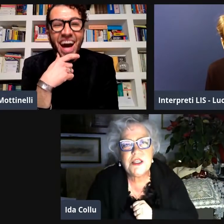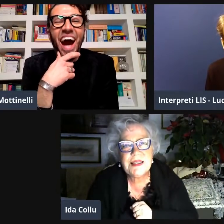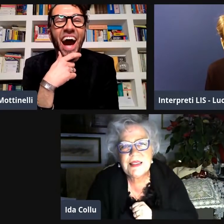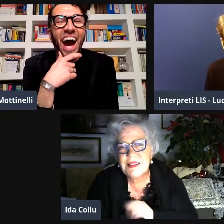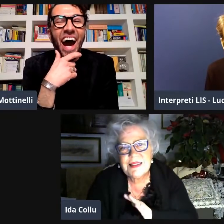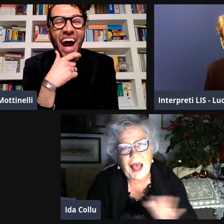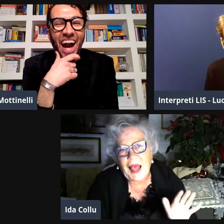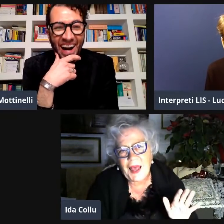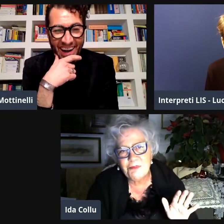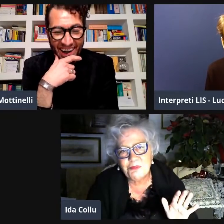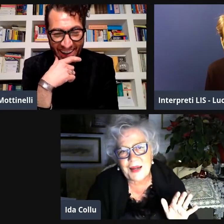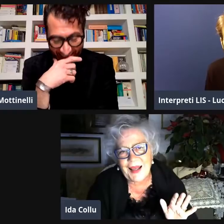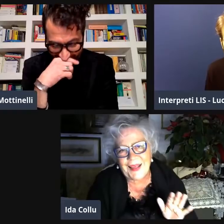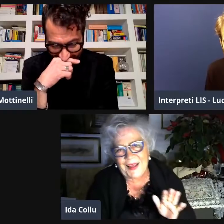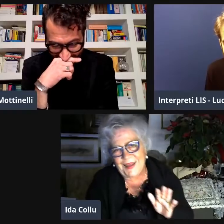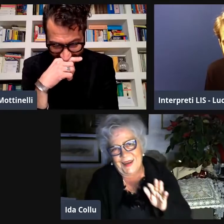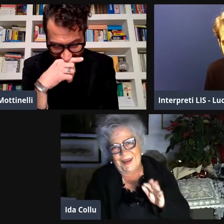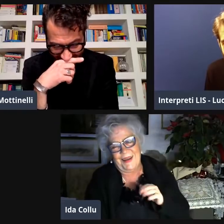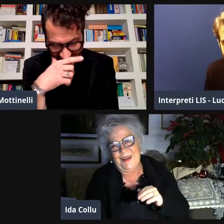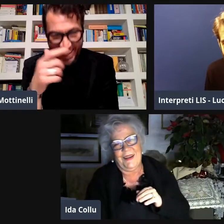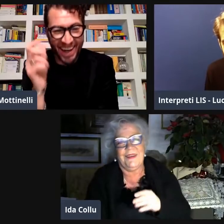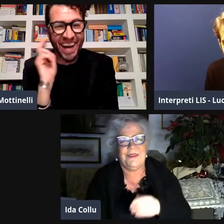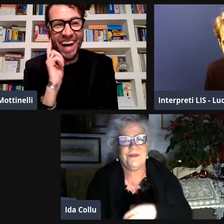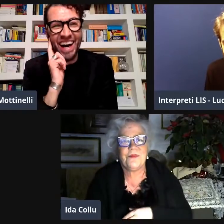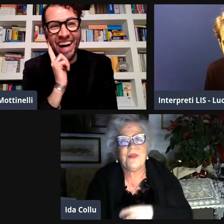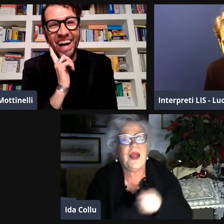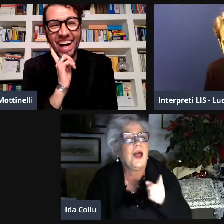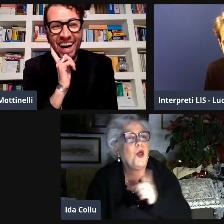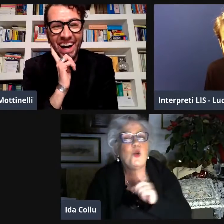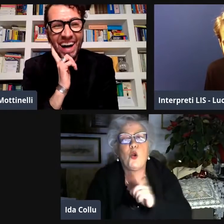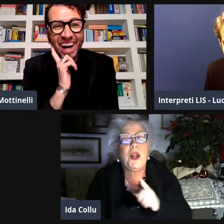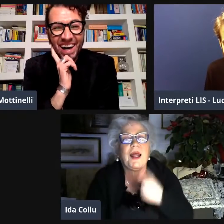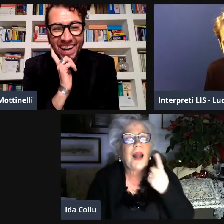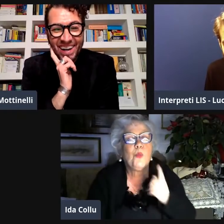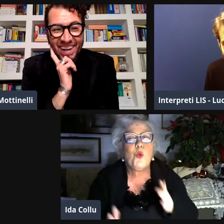i sordi sono sempre maliziosi